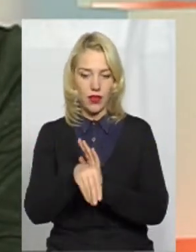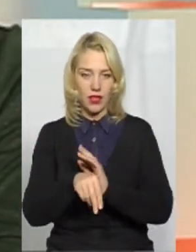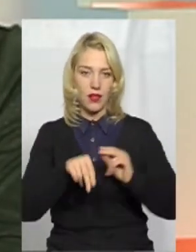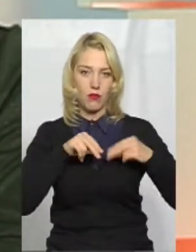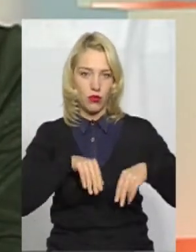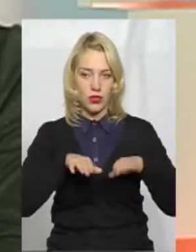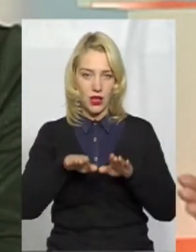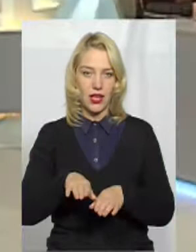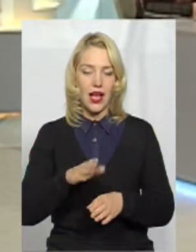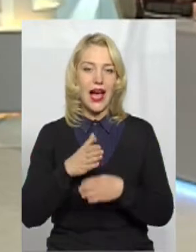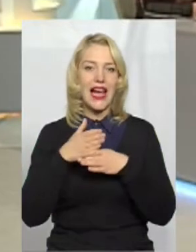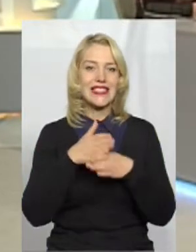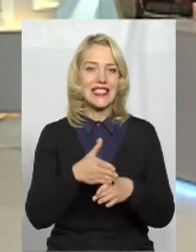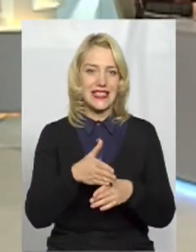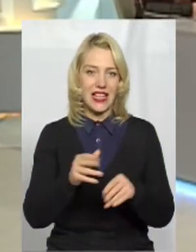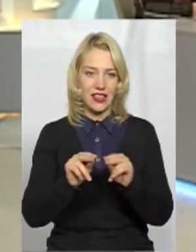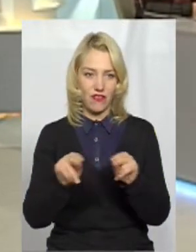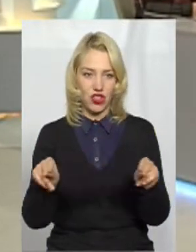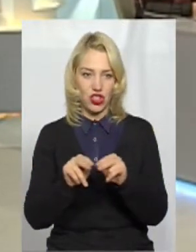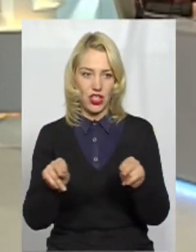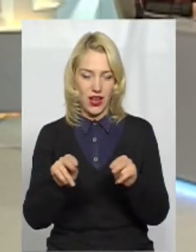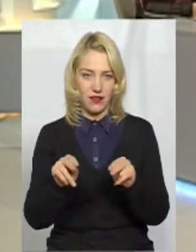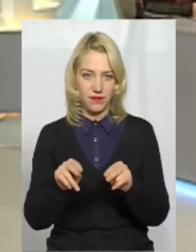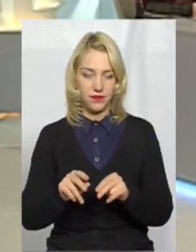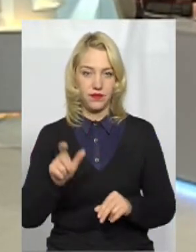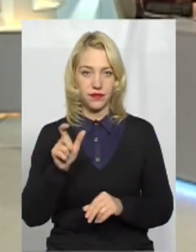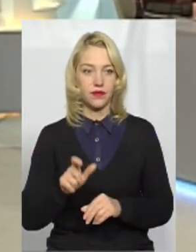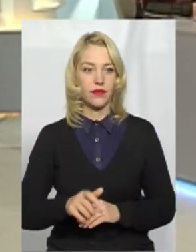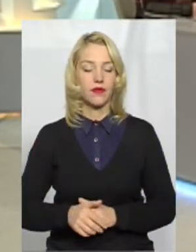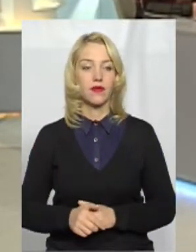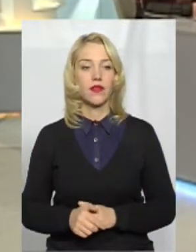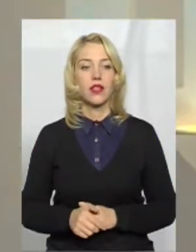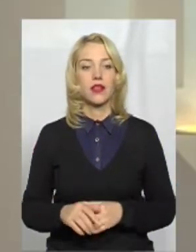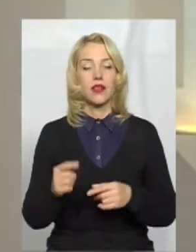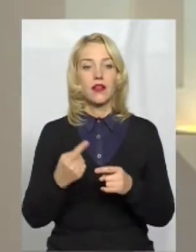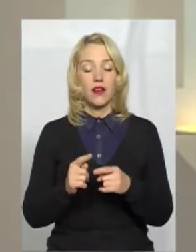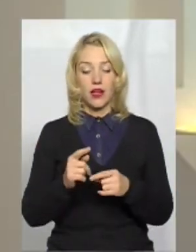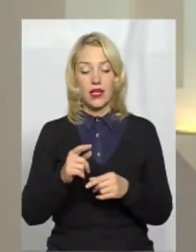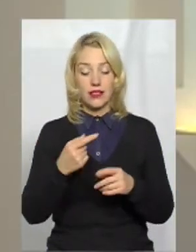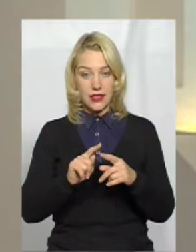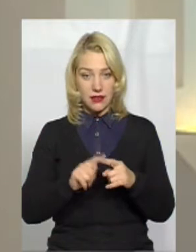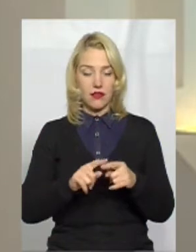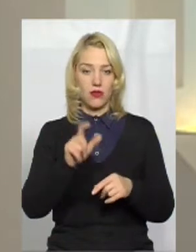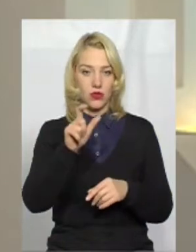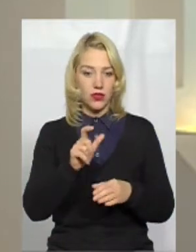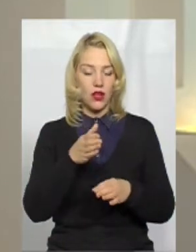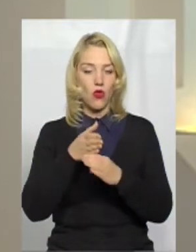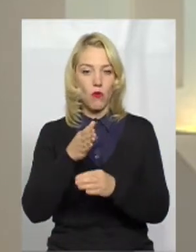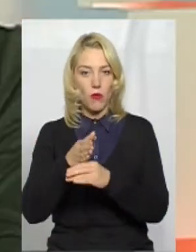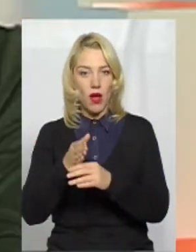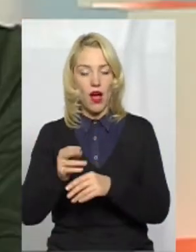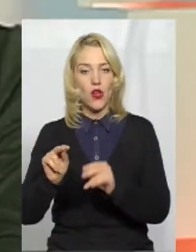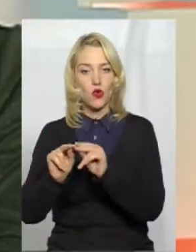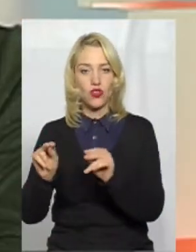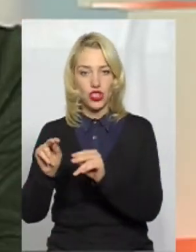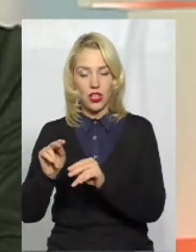асистента вчителя, про яку вже говорила Ольга Анатолійовна. Яка функція? Він допомагає вчителю в організації освітнього